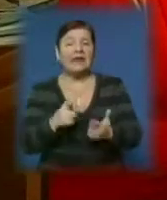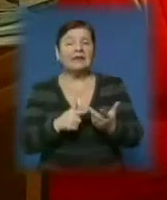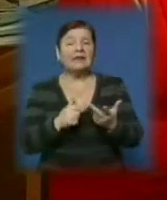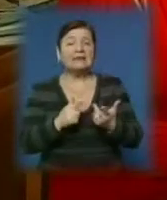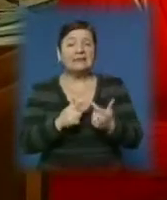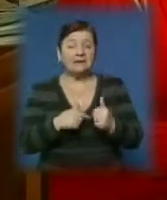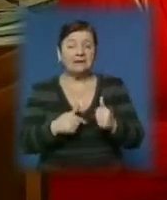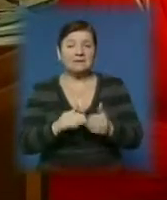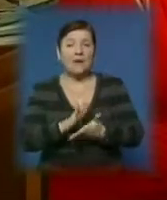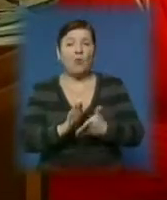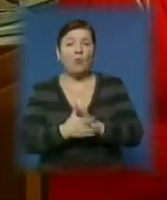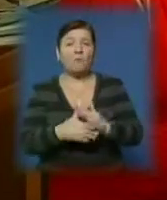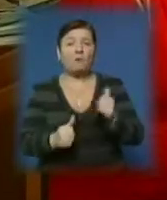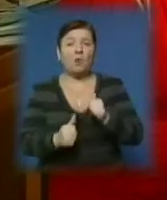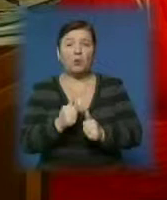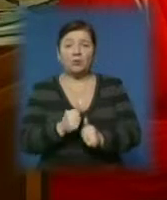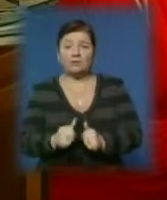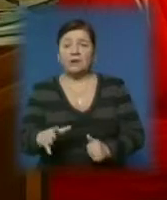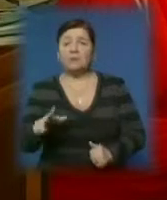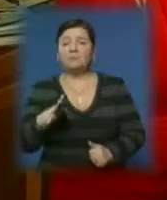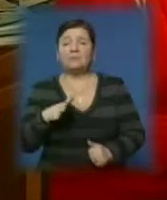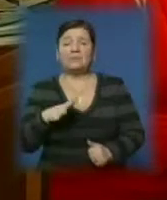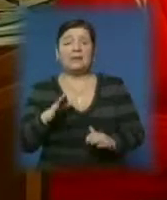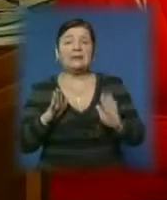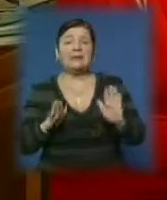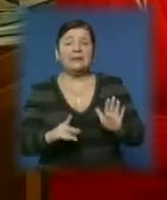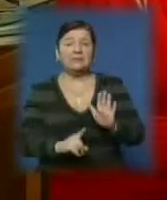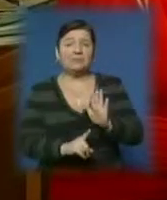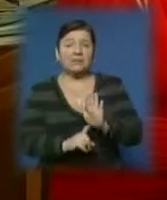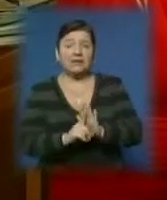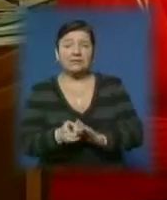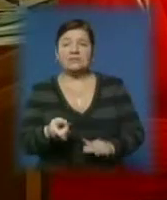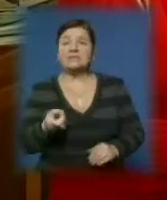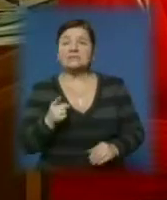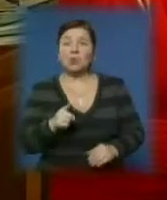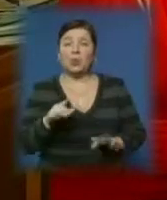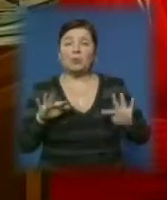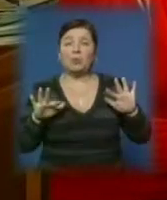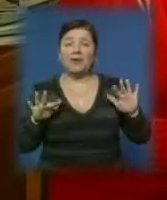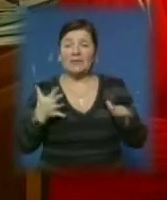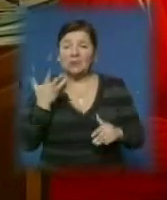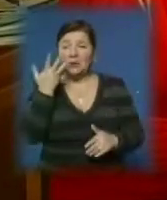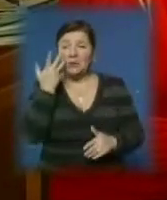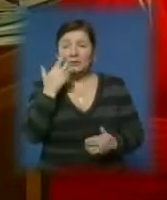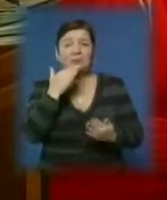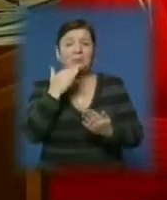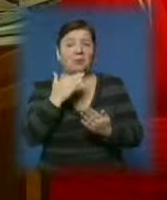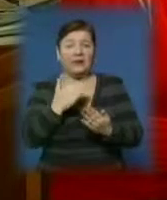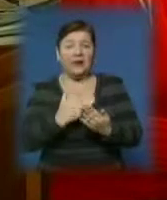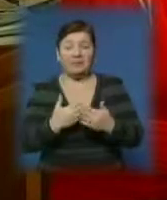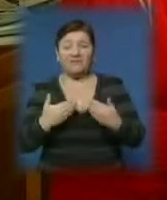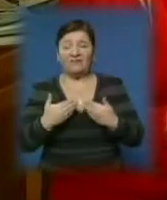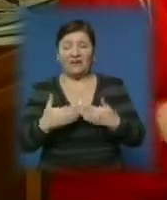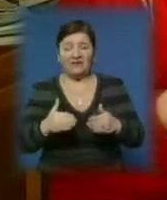умовами конкурсу голосування відбувається тільки починаючи з того моменту, коли програма вже вийде в